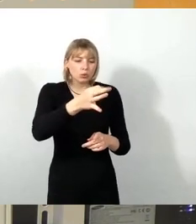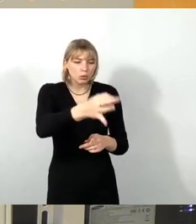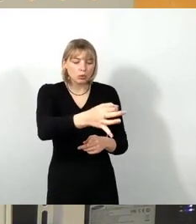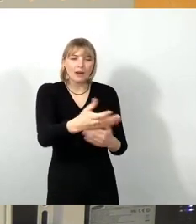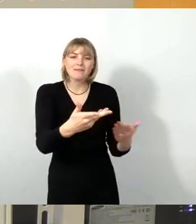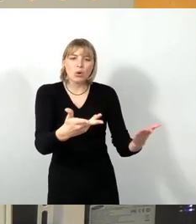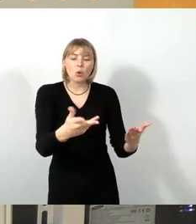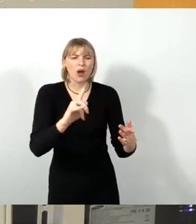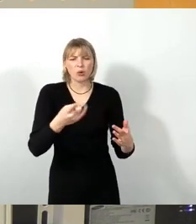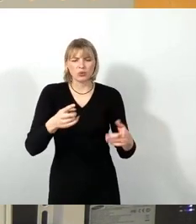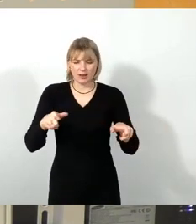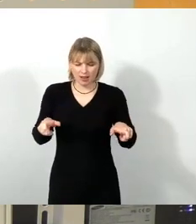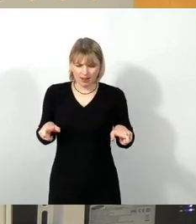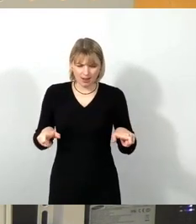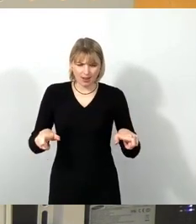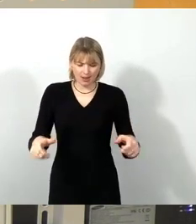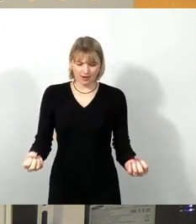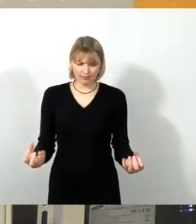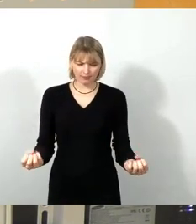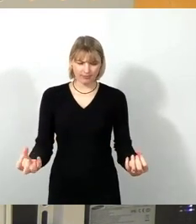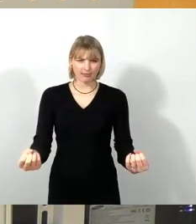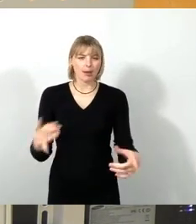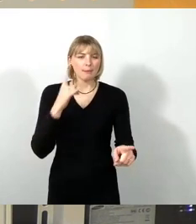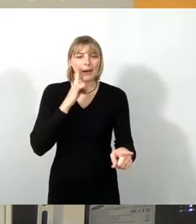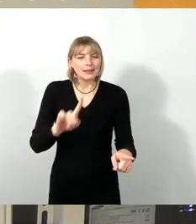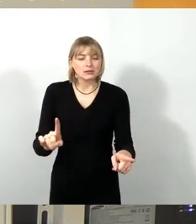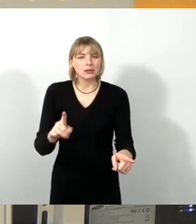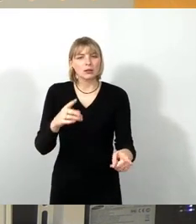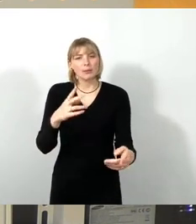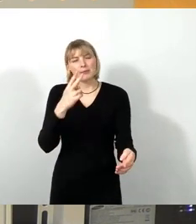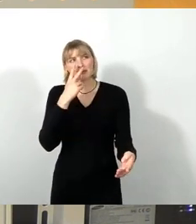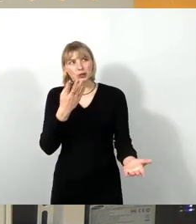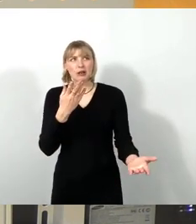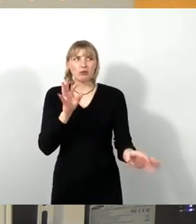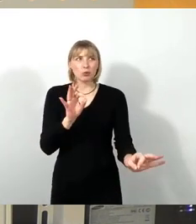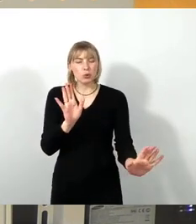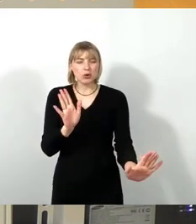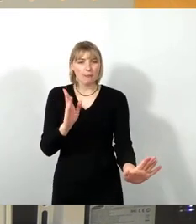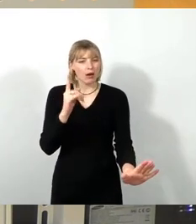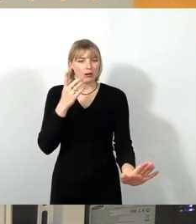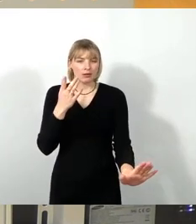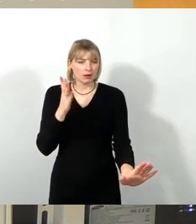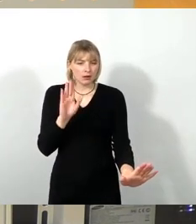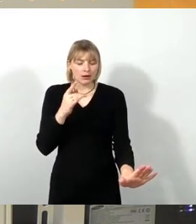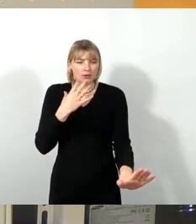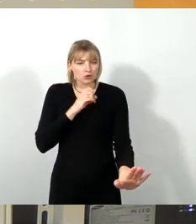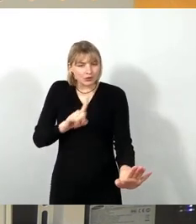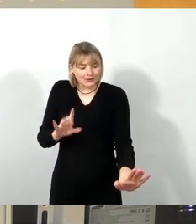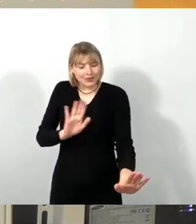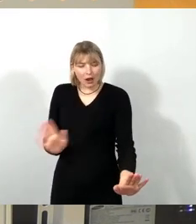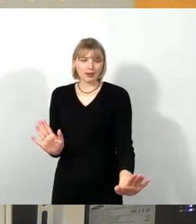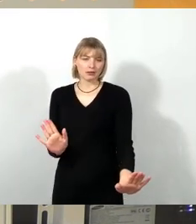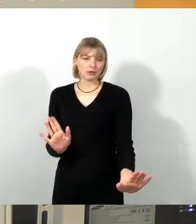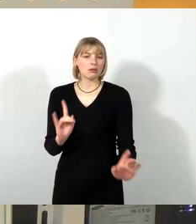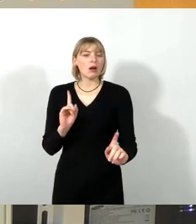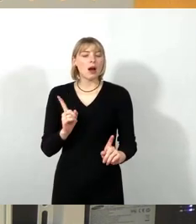Kollege Wirth, kommen. dann wie so eine Orgel, sieht auch vielleicht ganz gut aus, müsste man wirklich mal sich vorführen lassen, das soll es gar nicht geben. Aber dass zum Beispiel nie